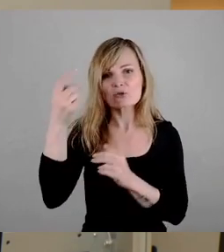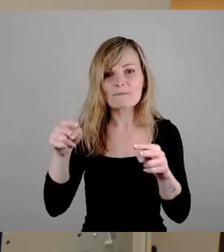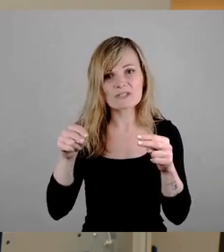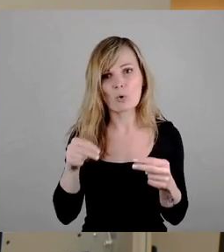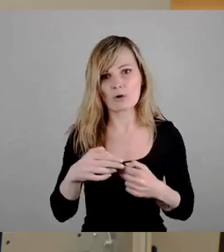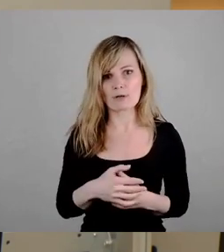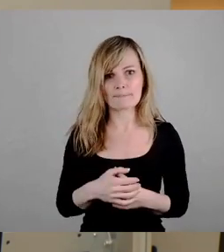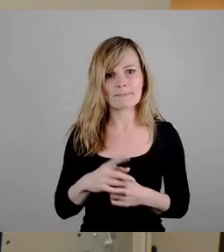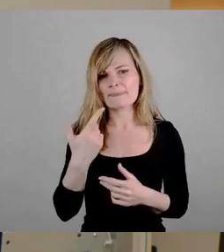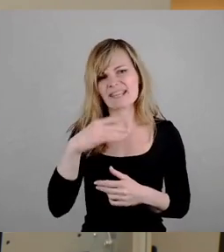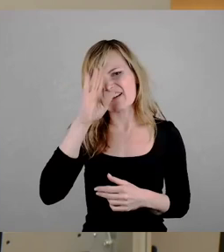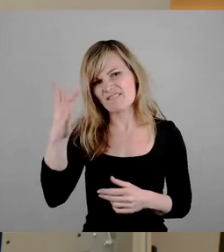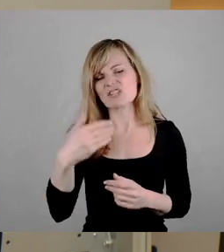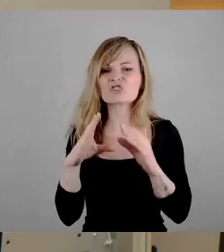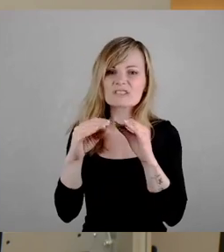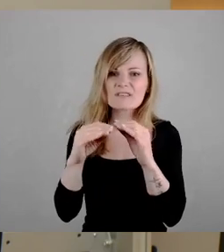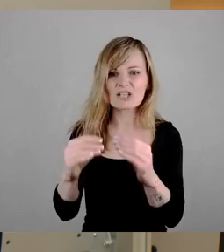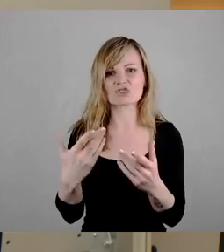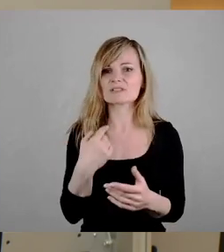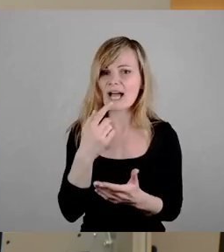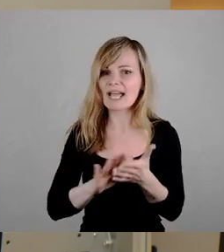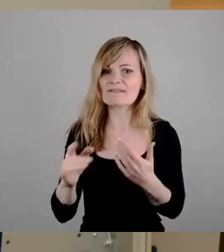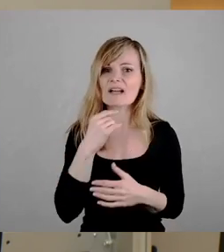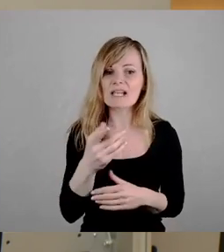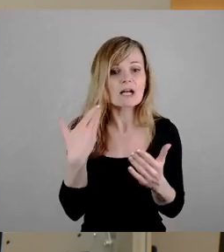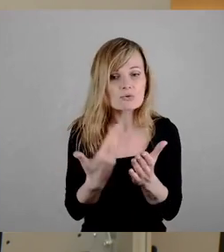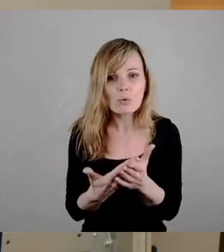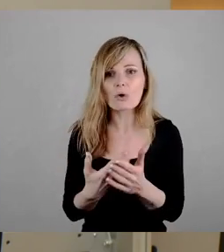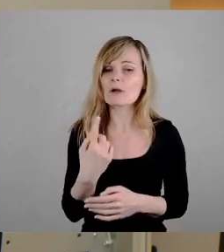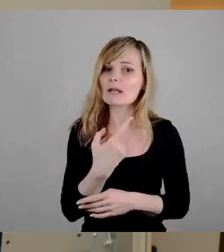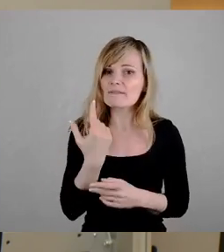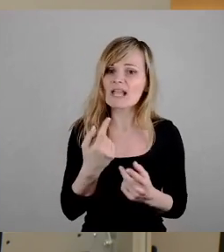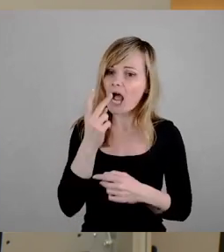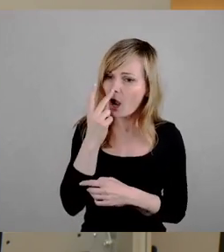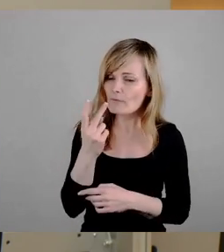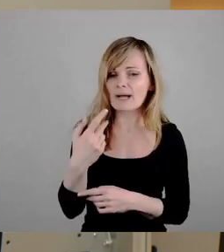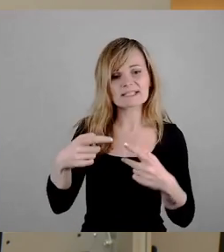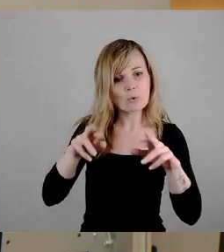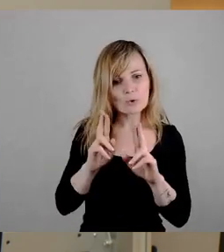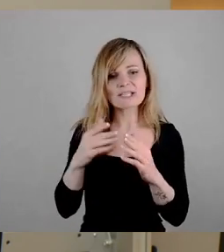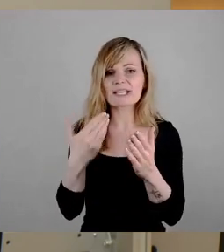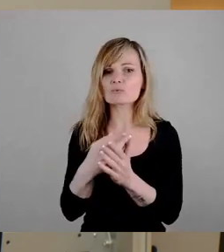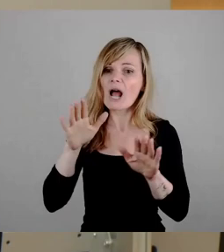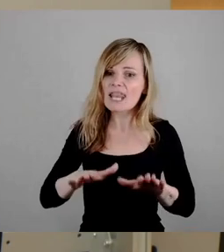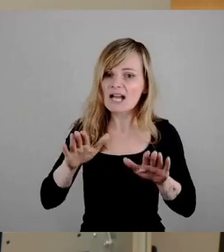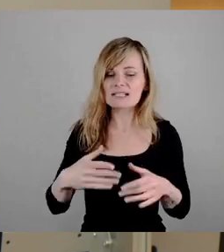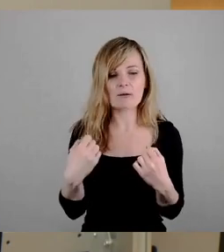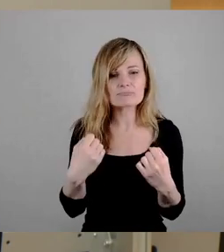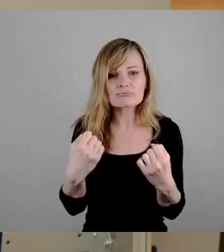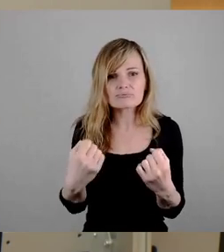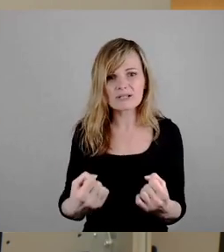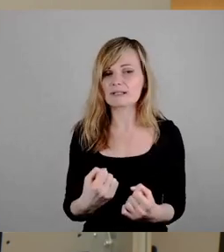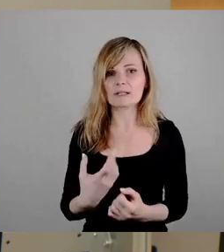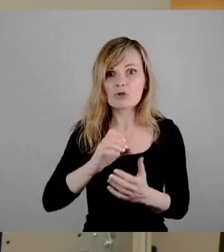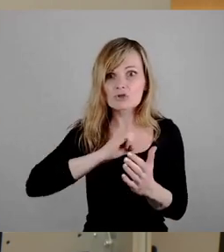nie Blödsinn quatschen, sondern sagen, es ist so, wir geben dort aufeinander acht. Da fährt man ja auch nur ganz langsam drüber. Wir haben überhaupt keiner schnell drüber